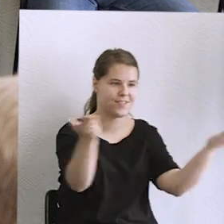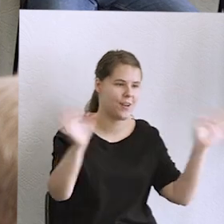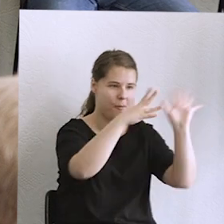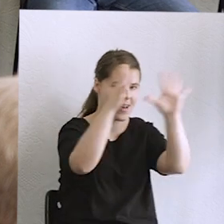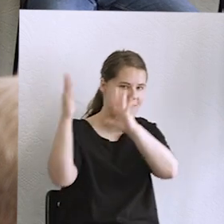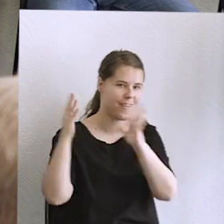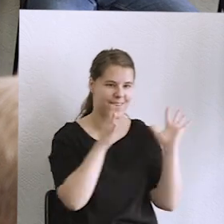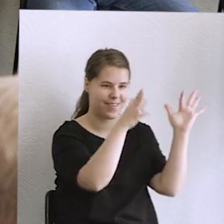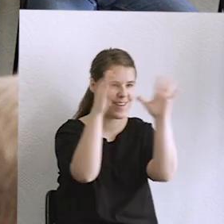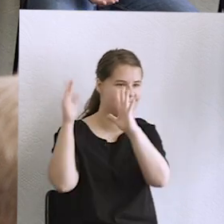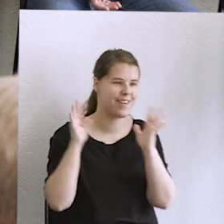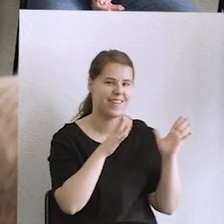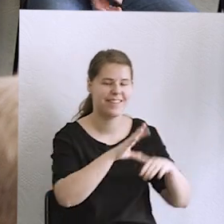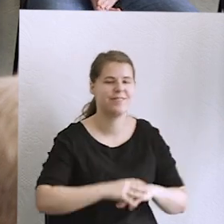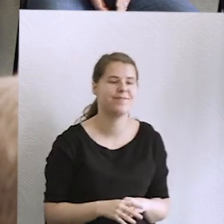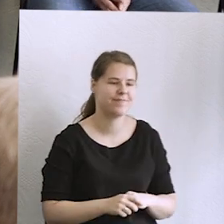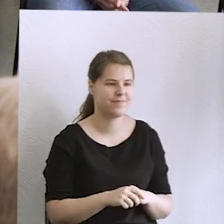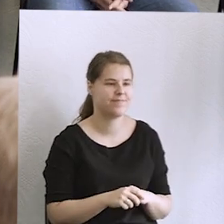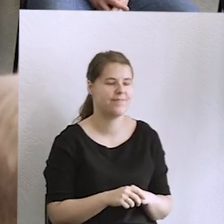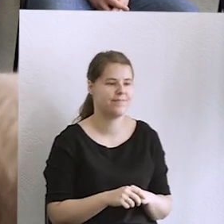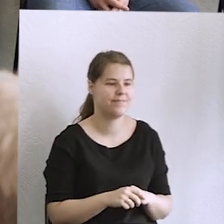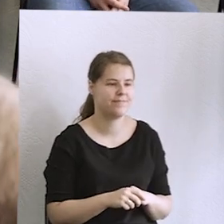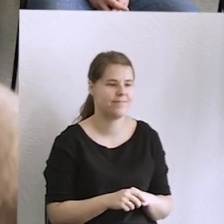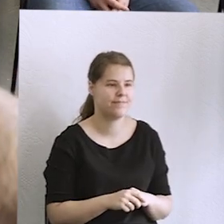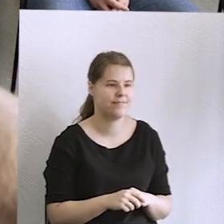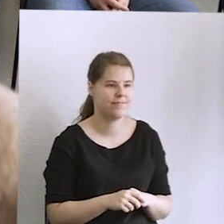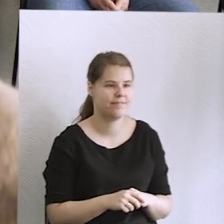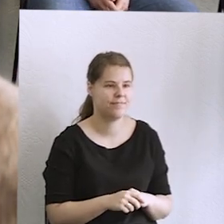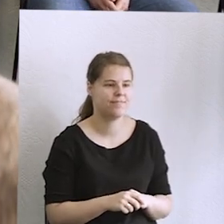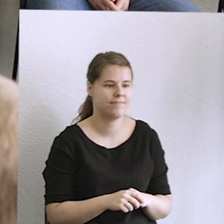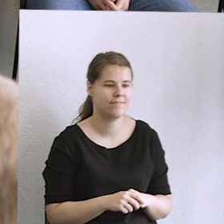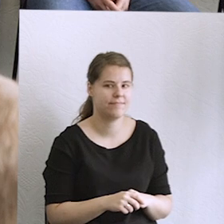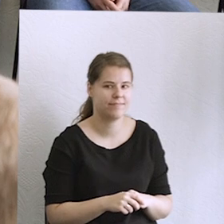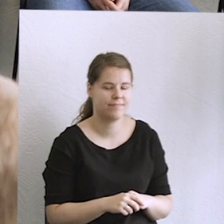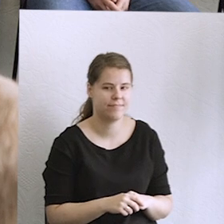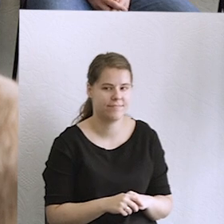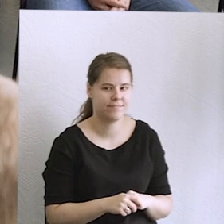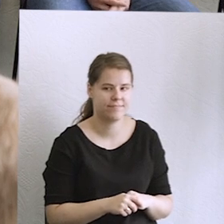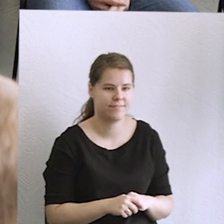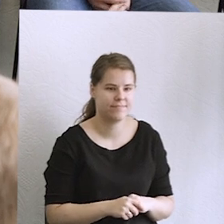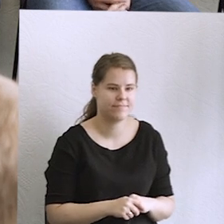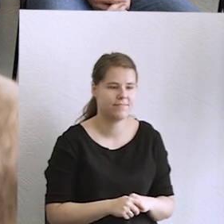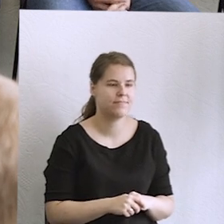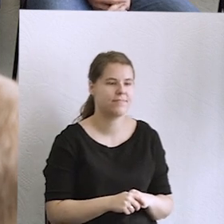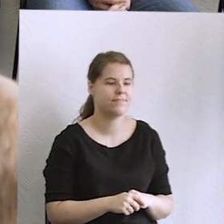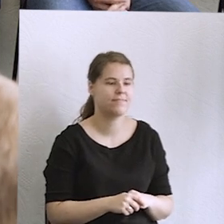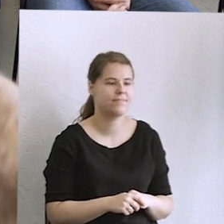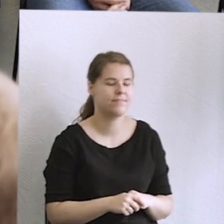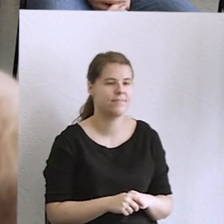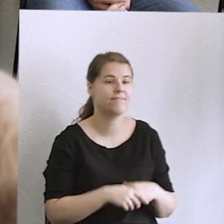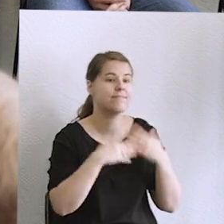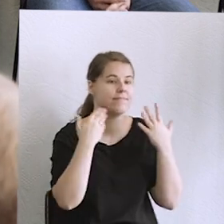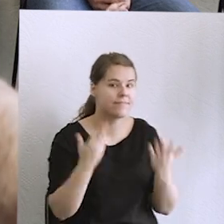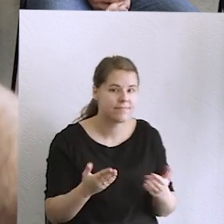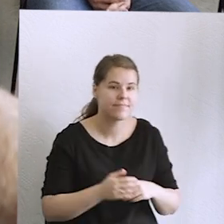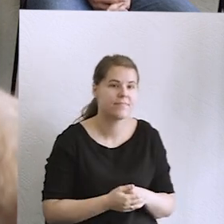debaty i brawa dla Państwa za zaangażowanie i wysłuchanie. No